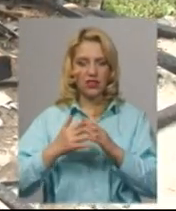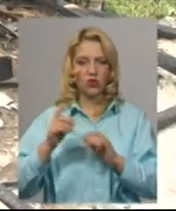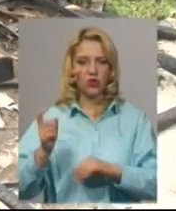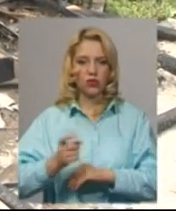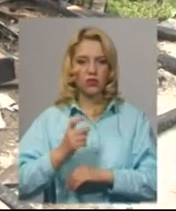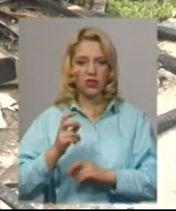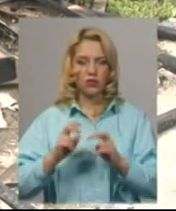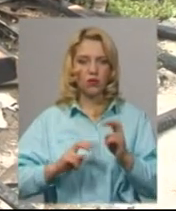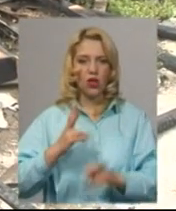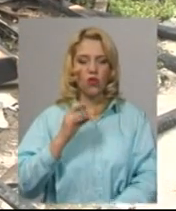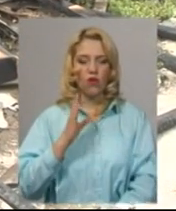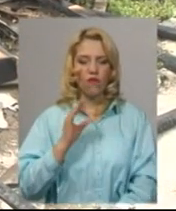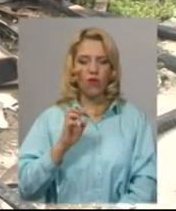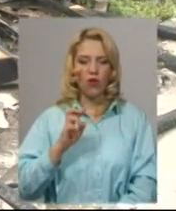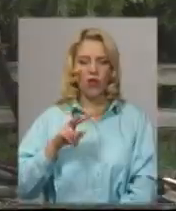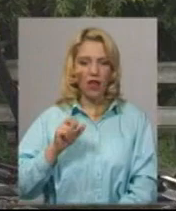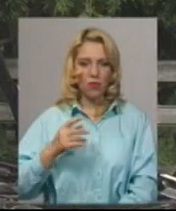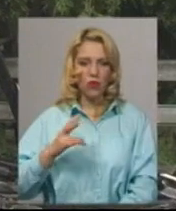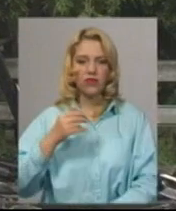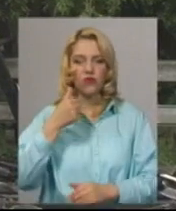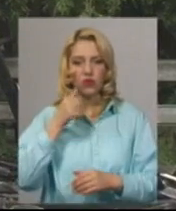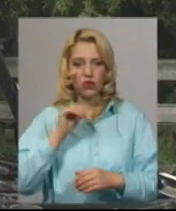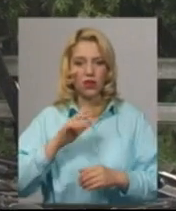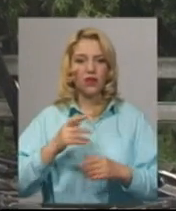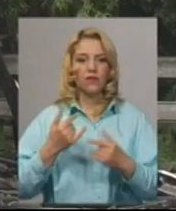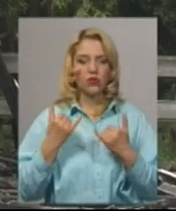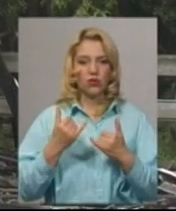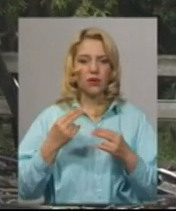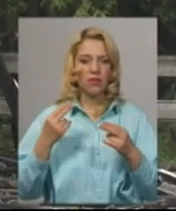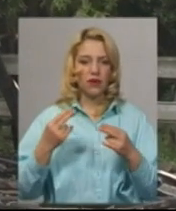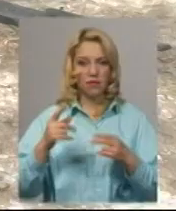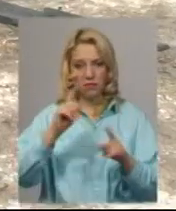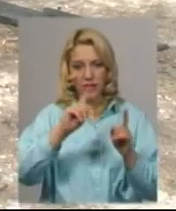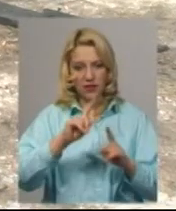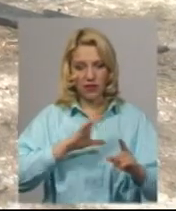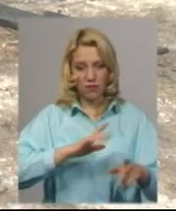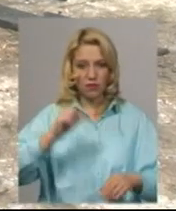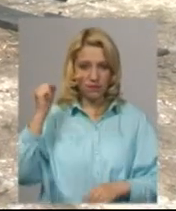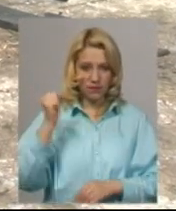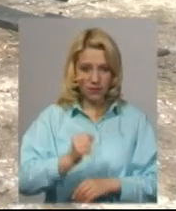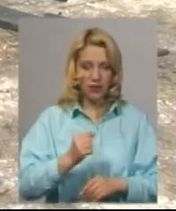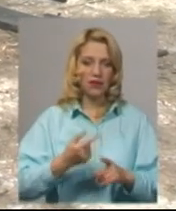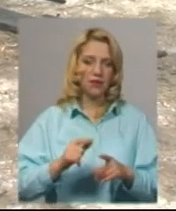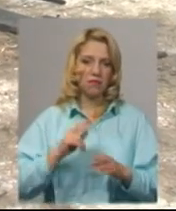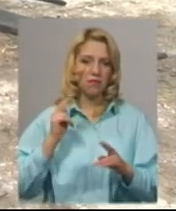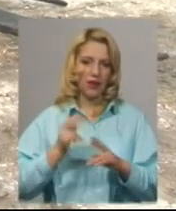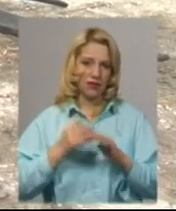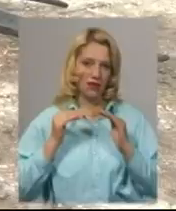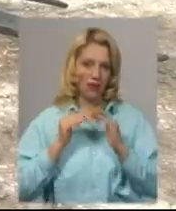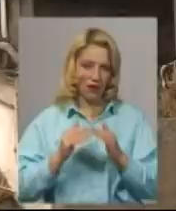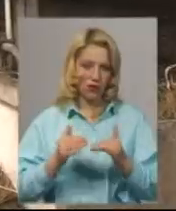в Новолавоні Полонського району, в яку вчора влучила блискавка, сьогодні без даху поряд обвуглені балки. Те, що корівник зайнявся після